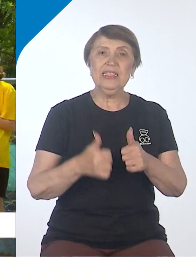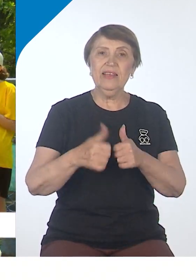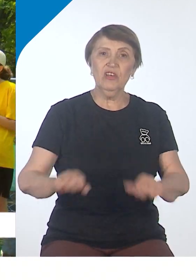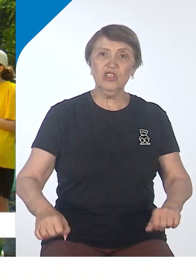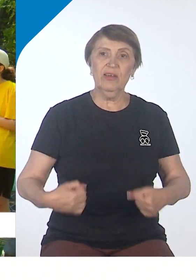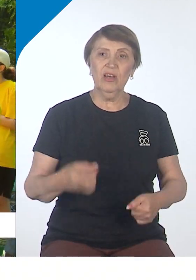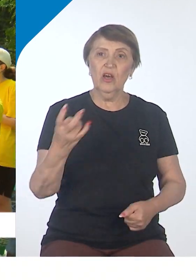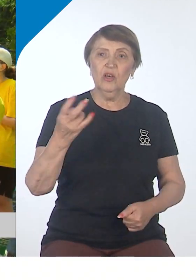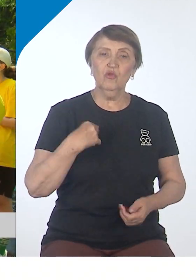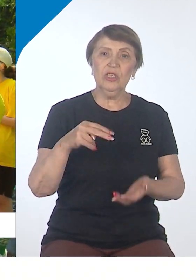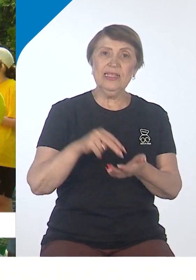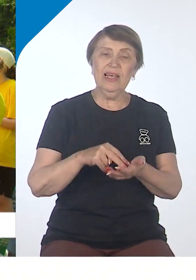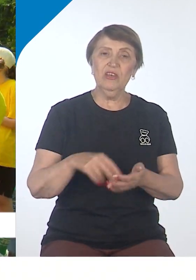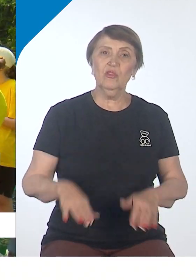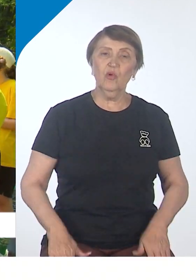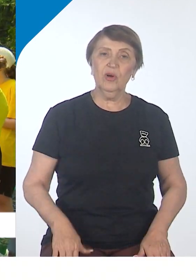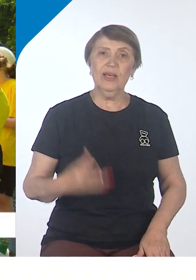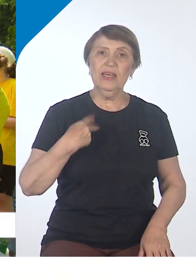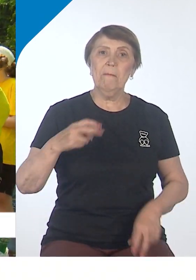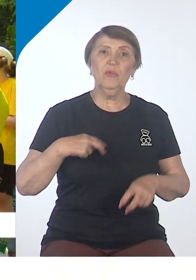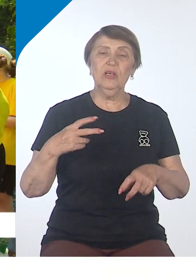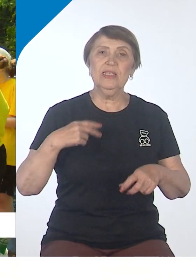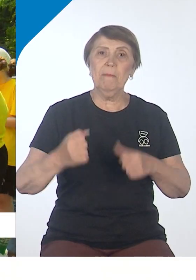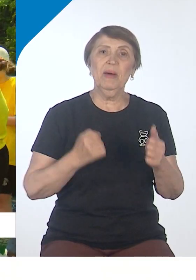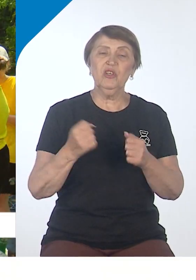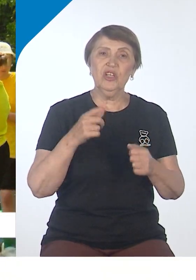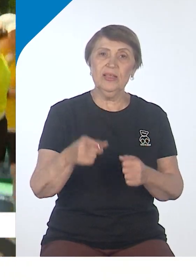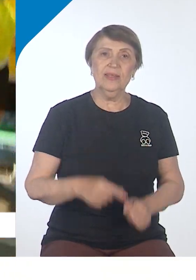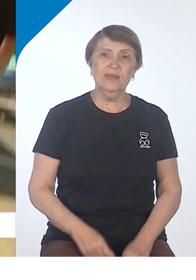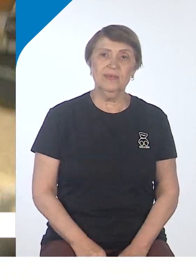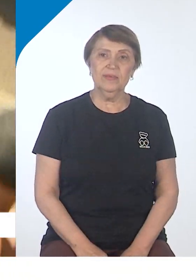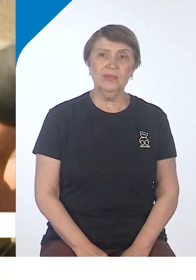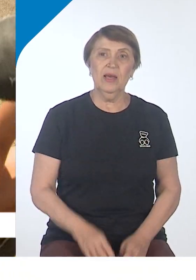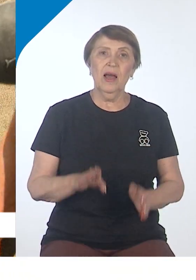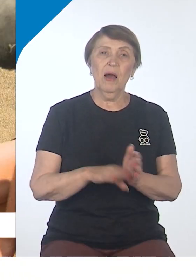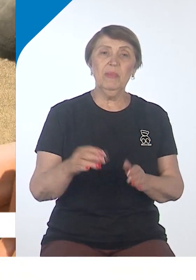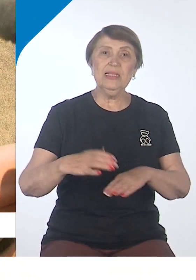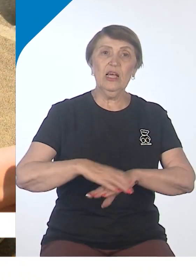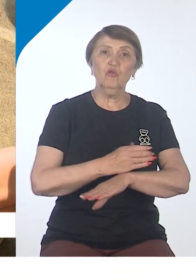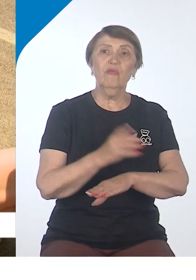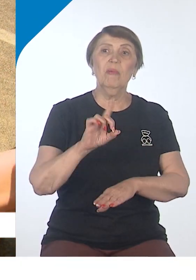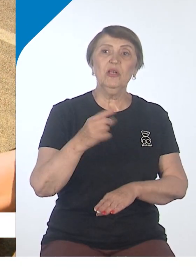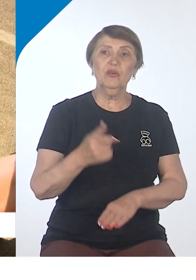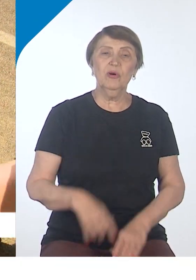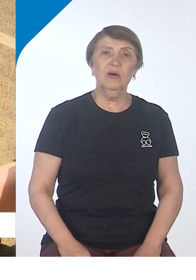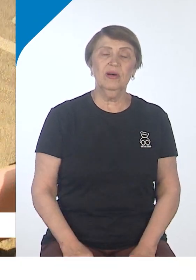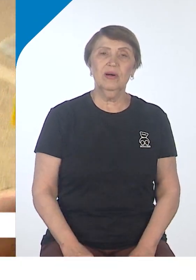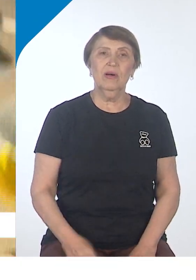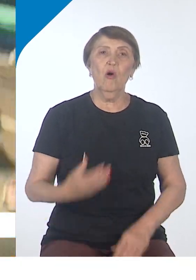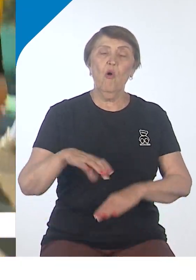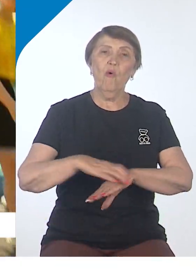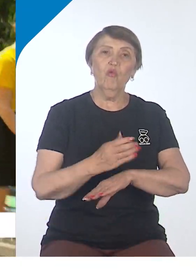два человека, и пробежать. А ты тоже, смотрю, без носков. А почему? Да, потому что в кроссовках